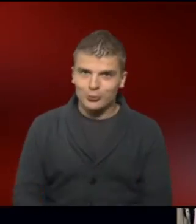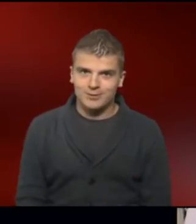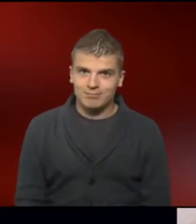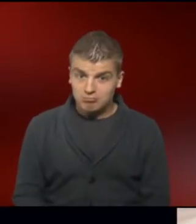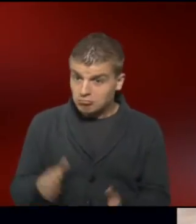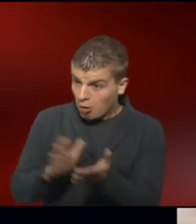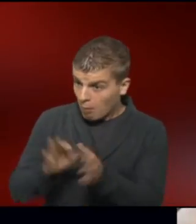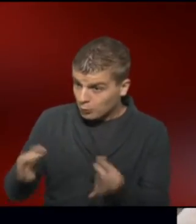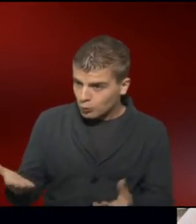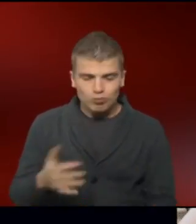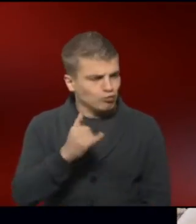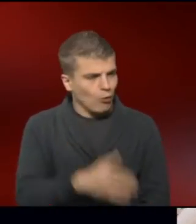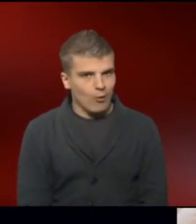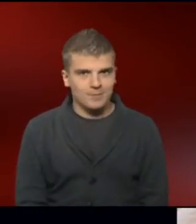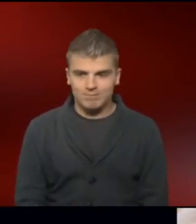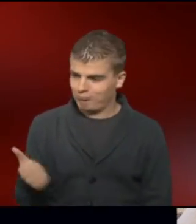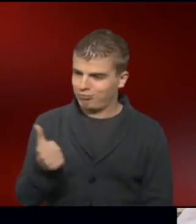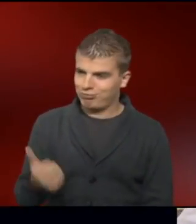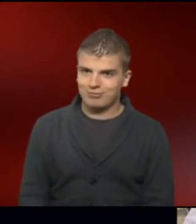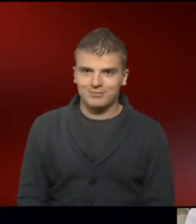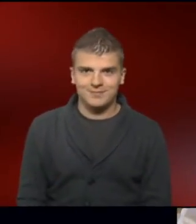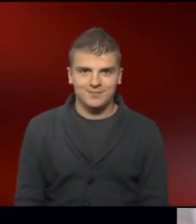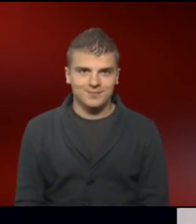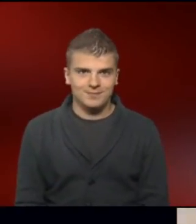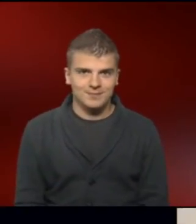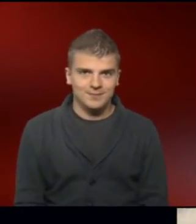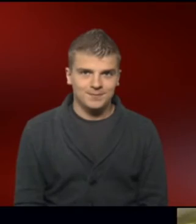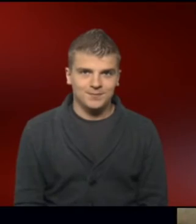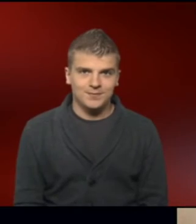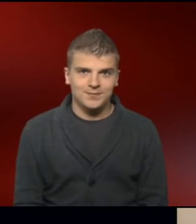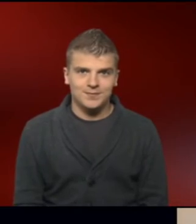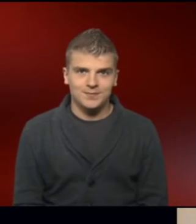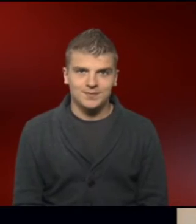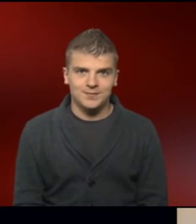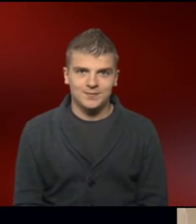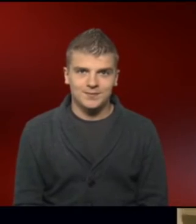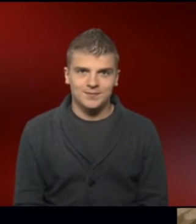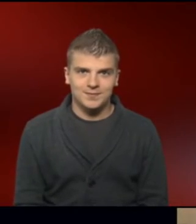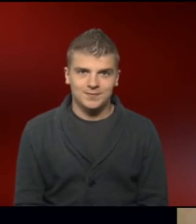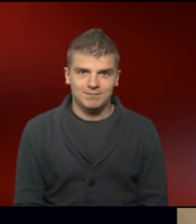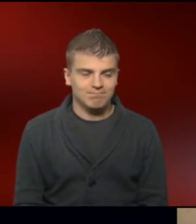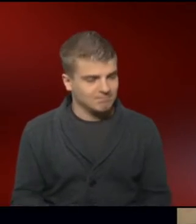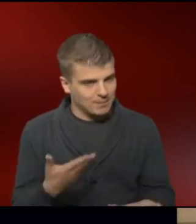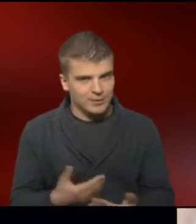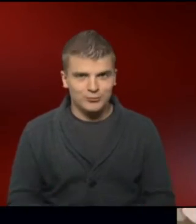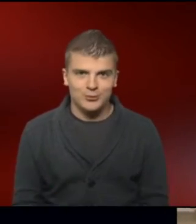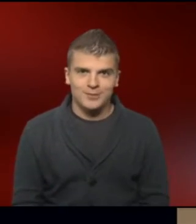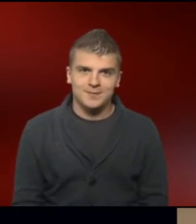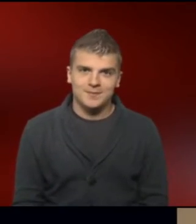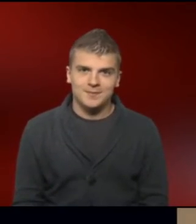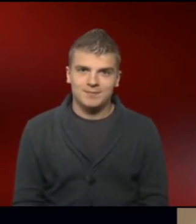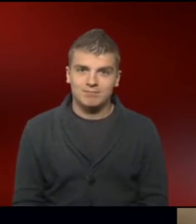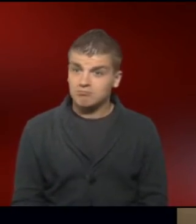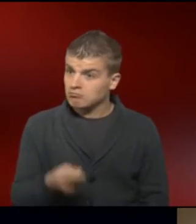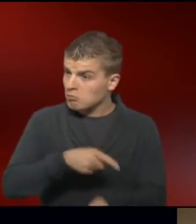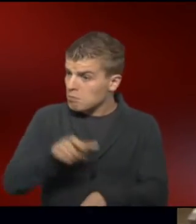Und, klappt alles gut? Ja. Prima. So, dann wollen wir mal schauen. Danke. Bitte schön. Danke schön. Die Patienten